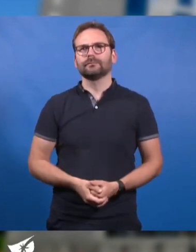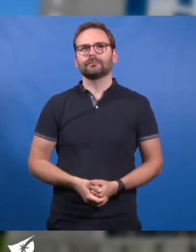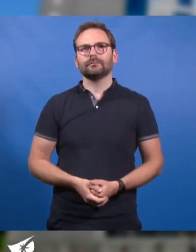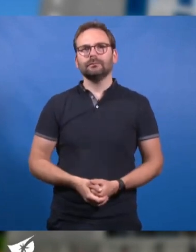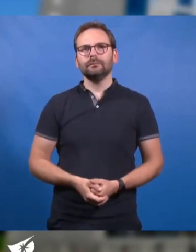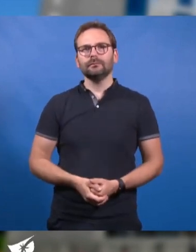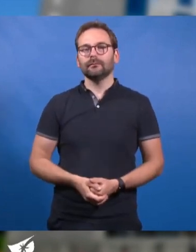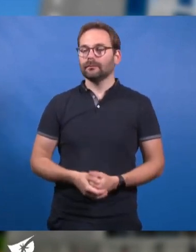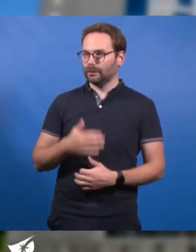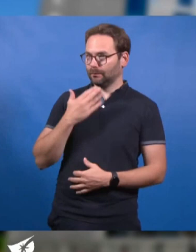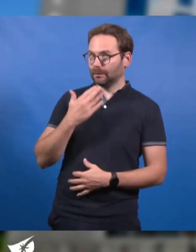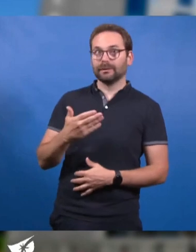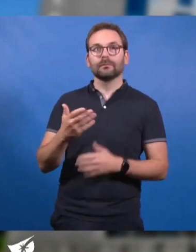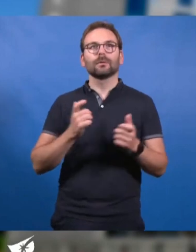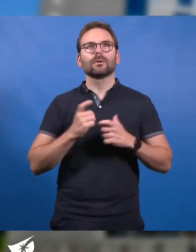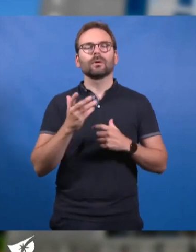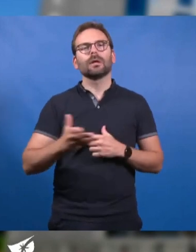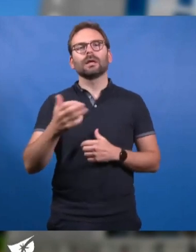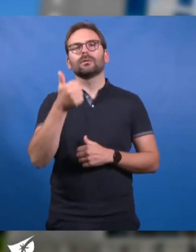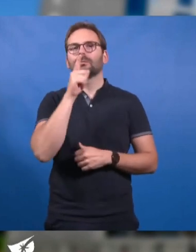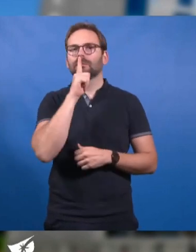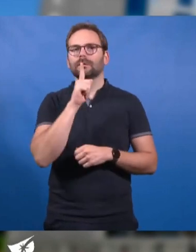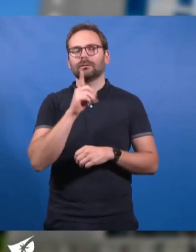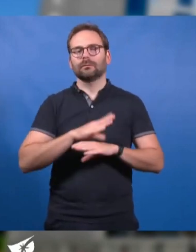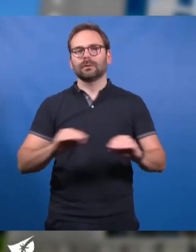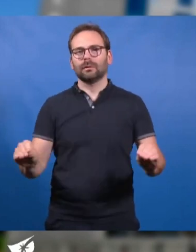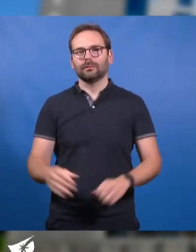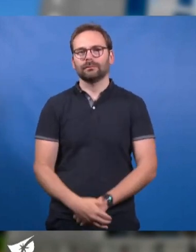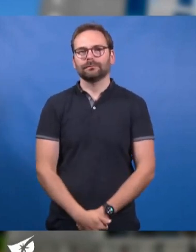Merci. Je vous invite, chers collègues, à observer une minute de silence. Merci.